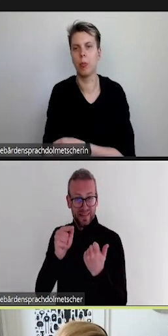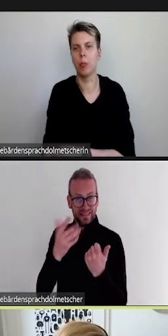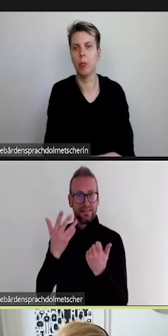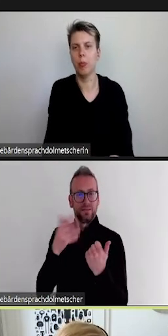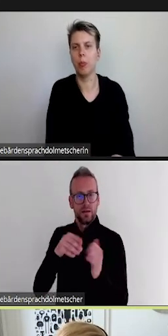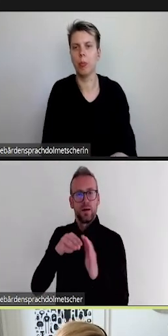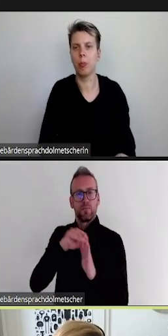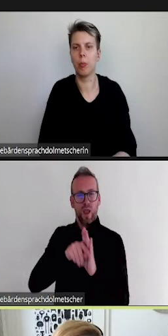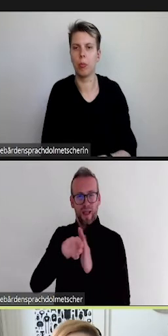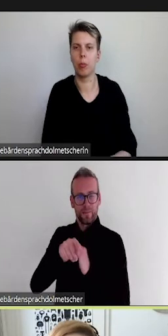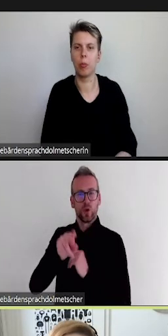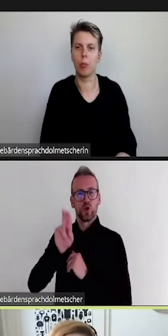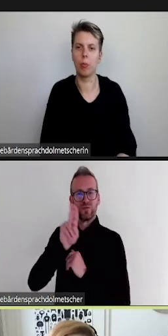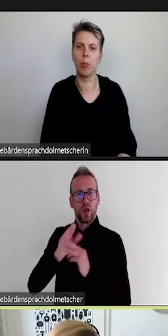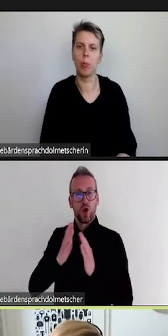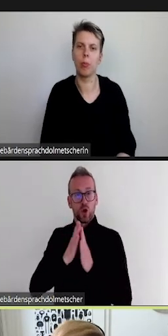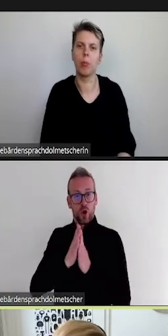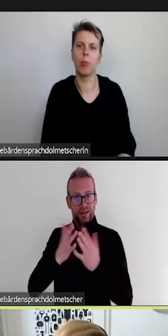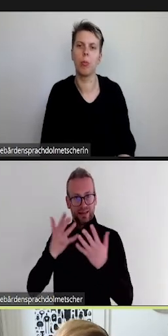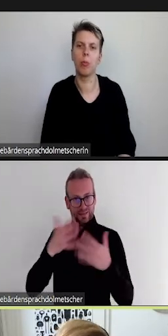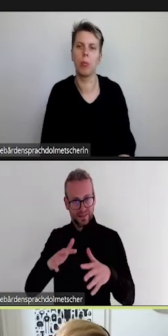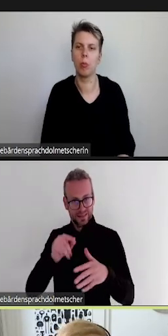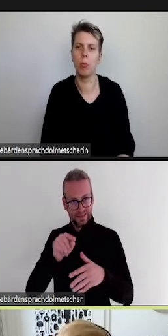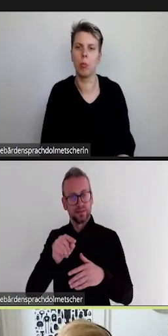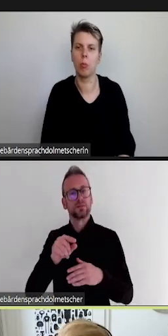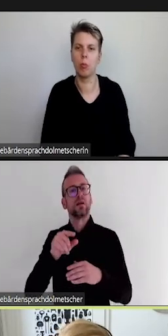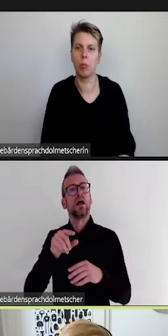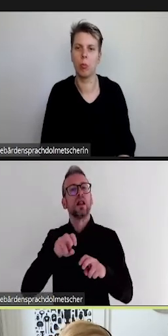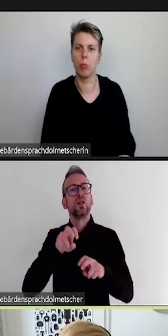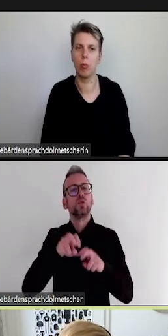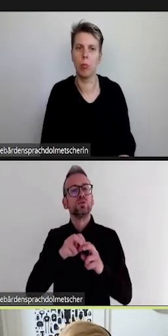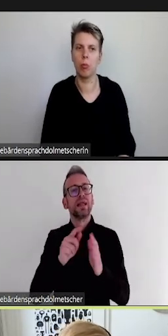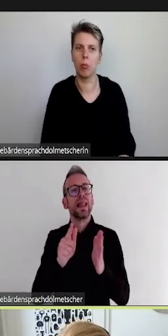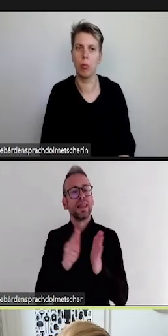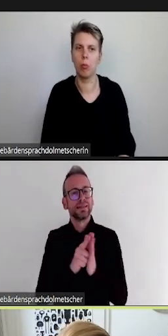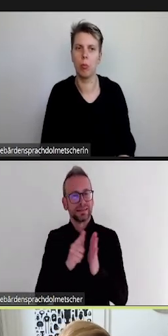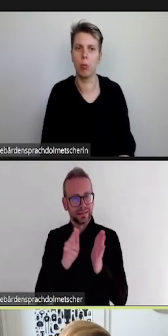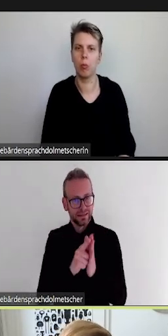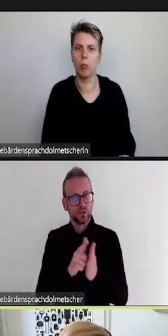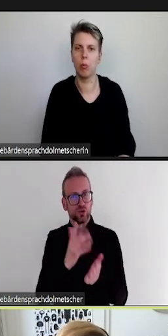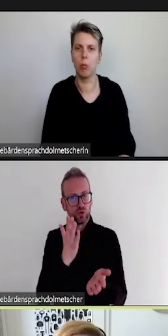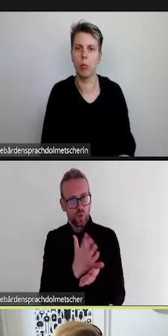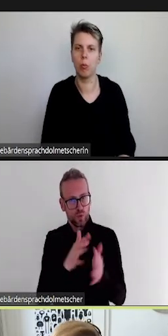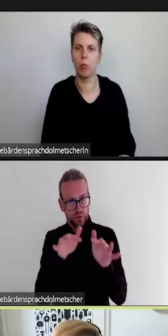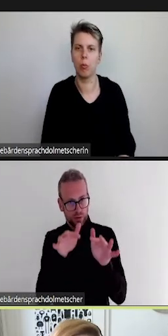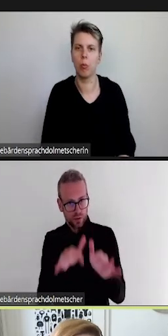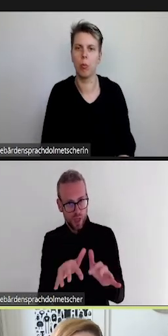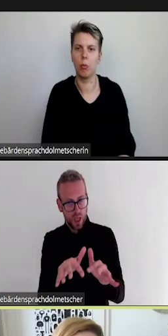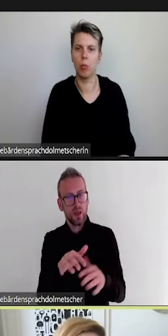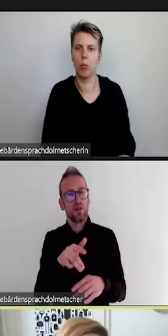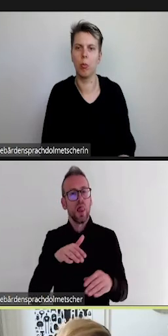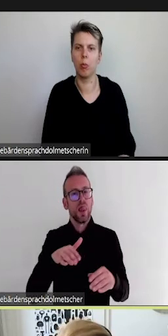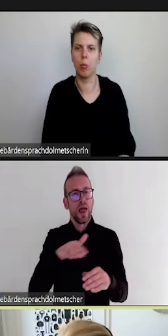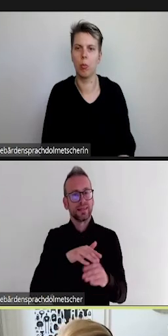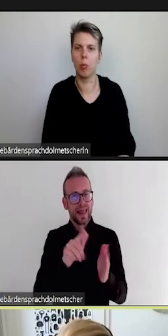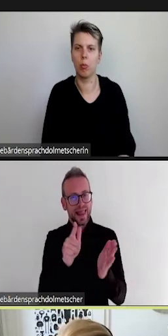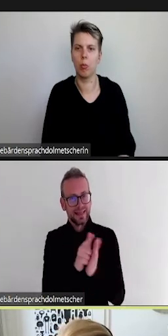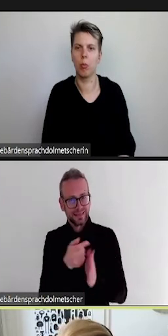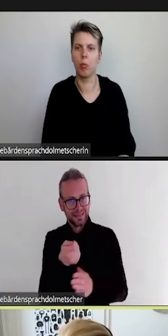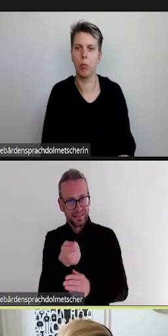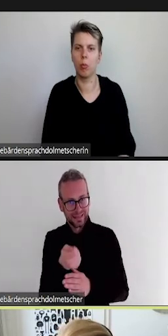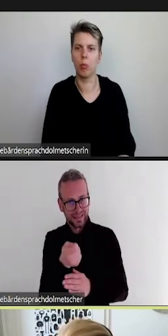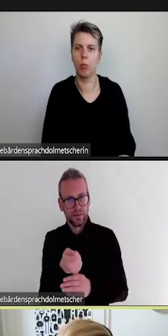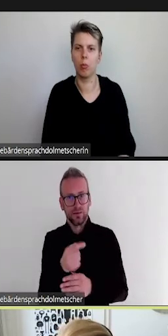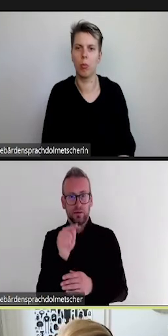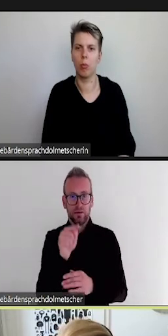Informationssystem und wir wollen eine plattformunabhängige Darstellung ermöglichen. Und dass es eben nicht nur eine Gebäudeauskunft